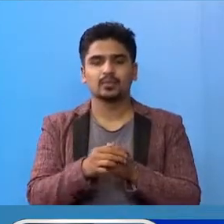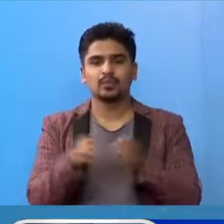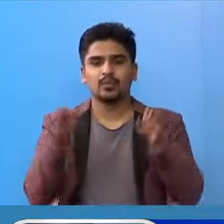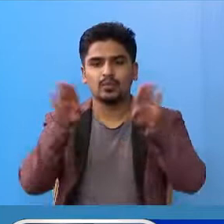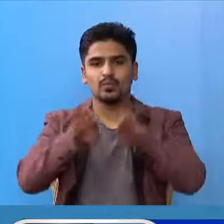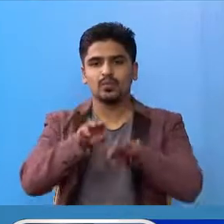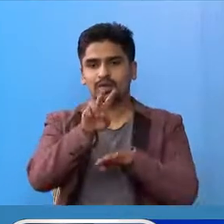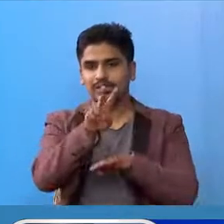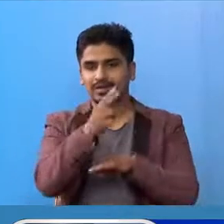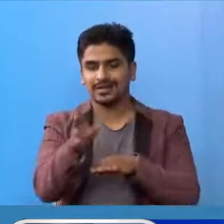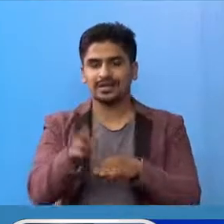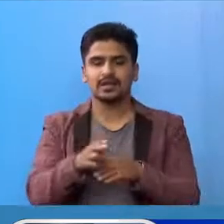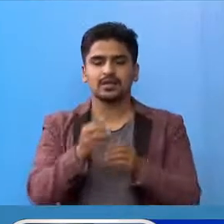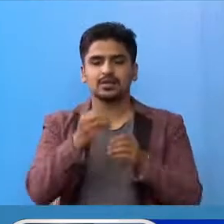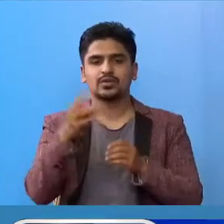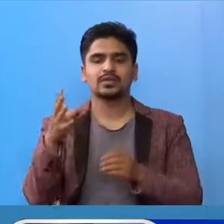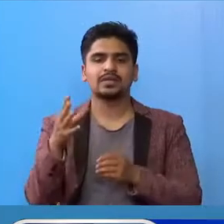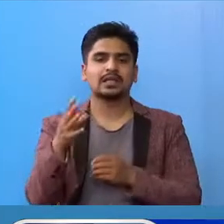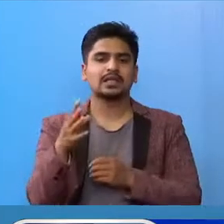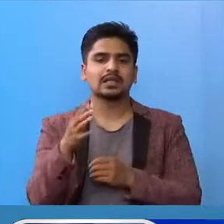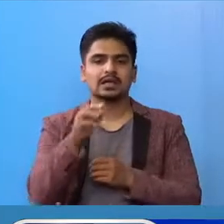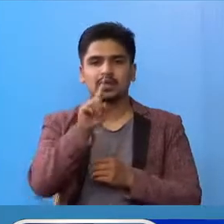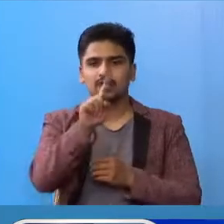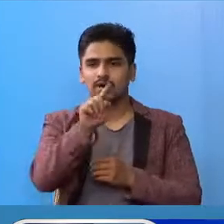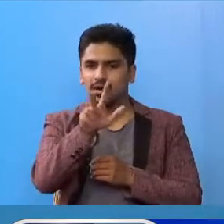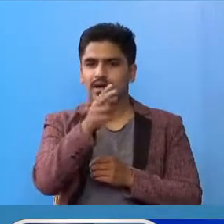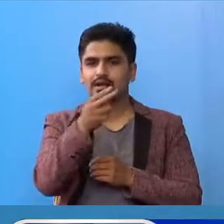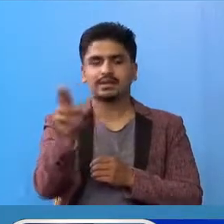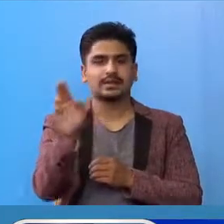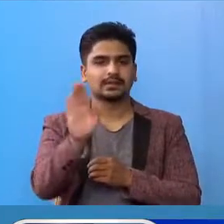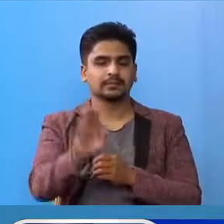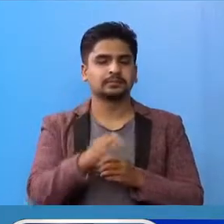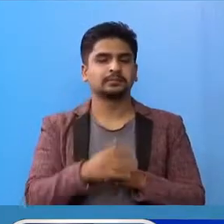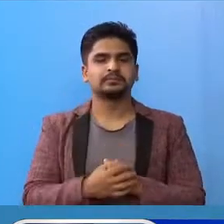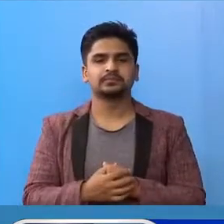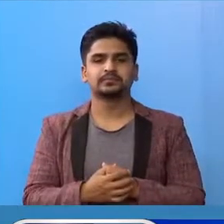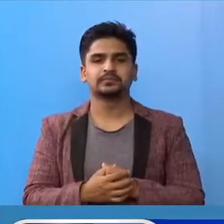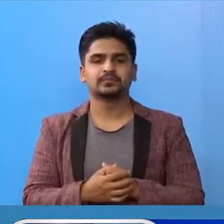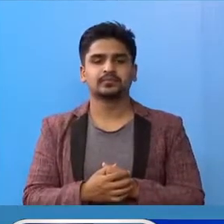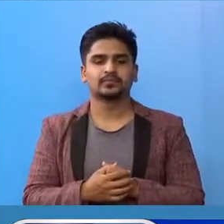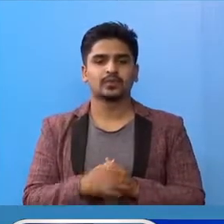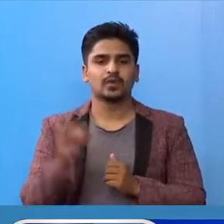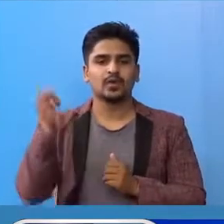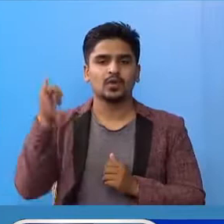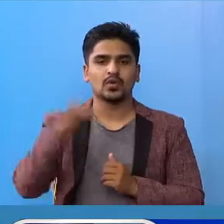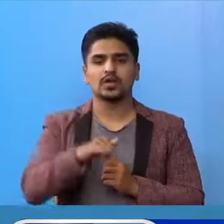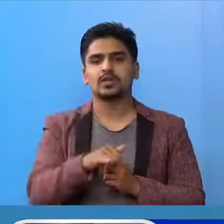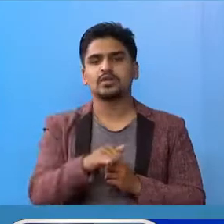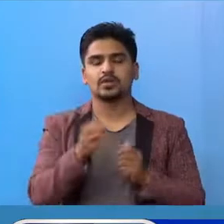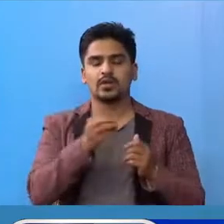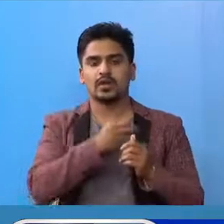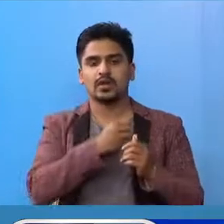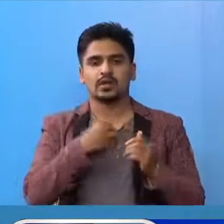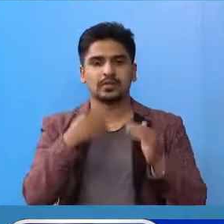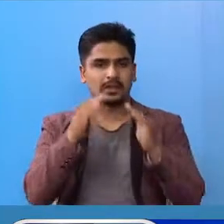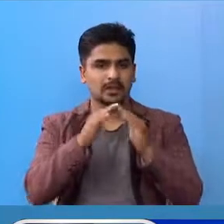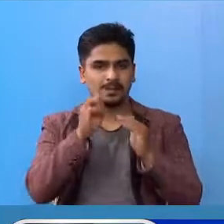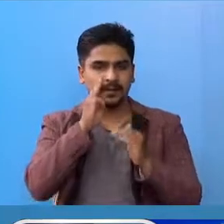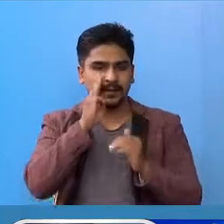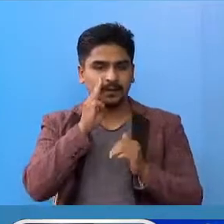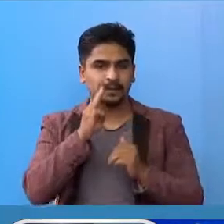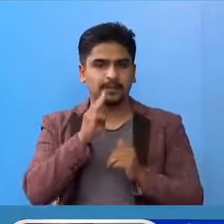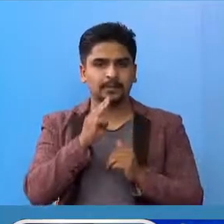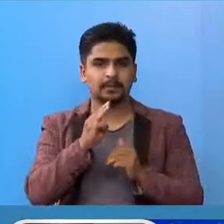जना रसुर्खेत का अठार जना हुनुन्च डडेल धुरा अस्पताल पर्योक्षाला डडेल धुरा मा